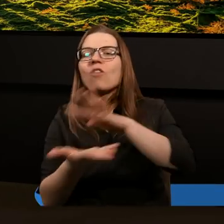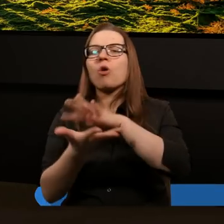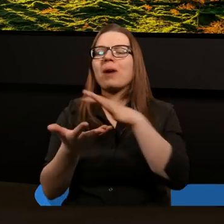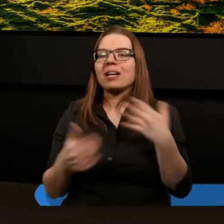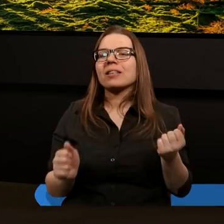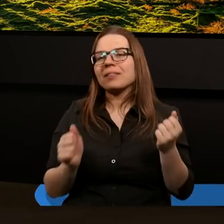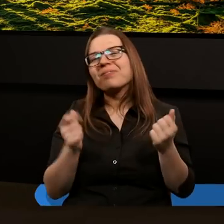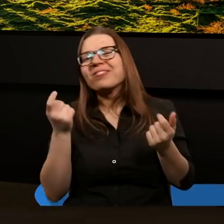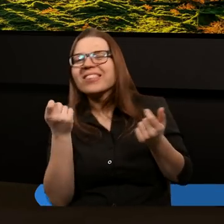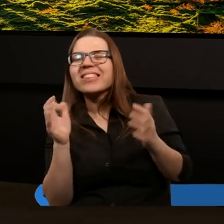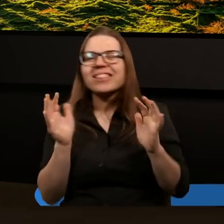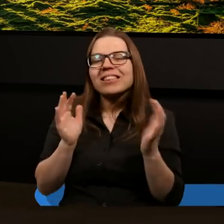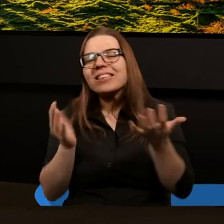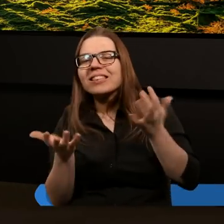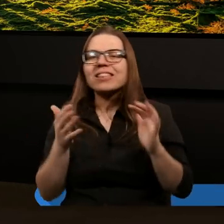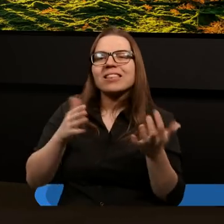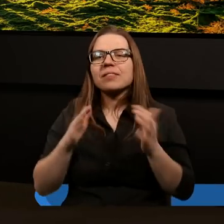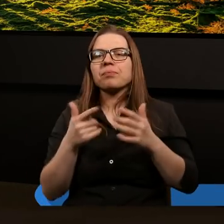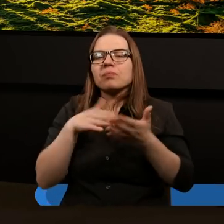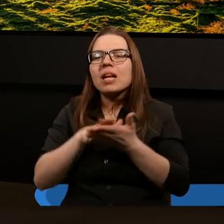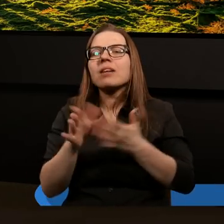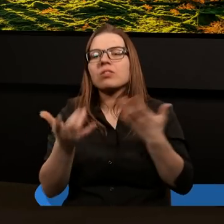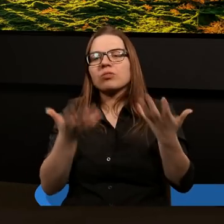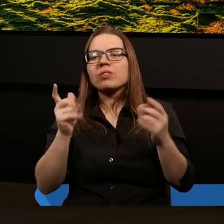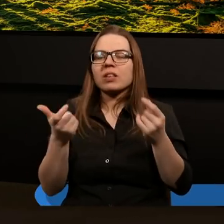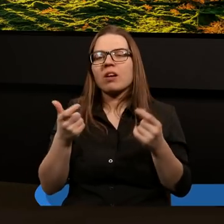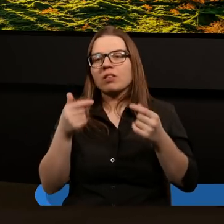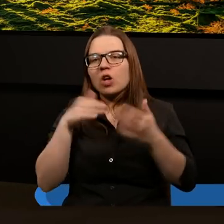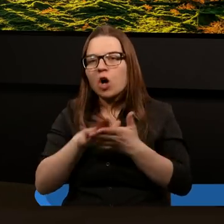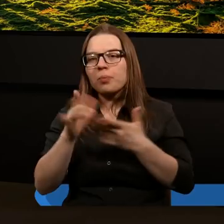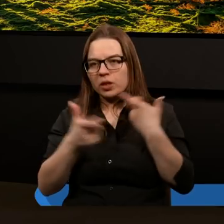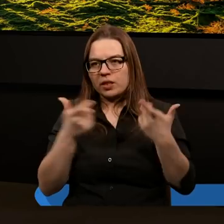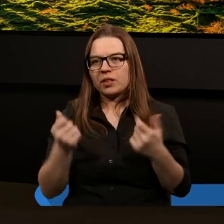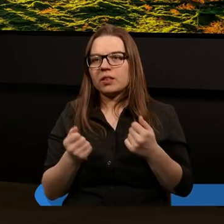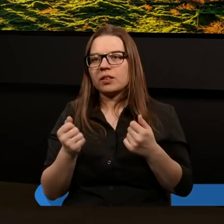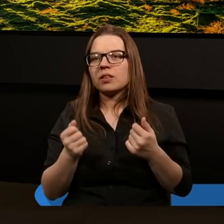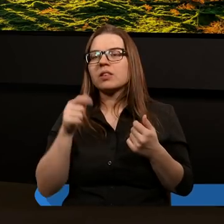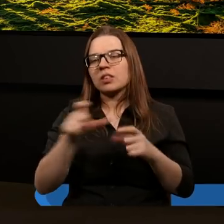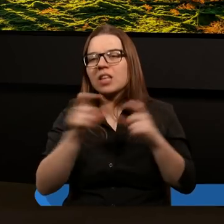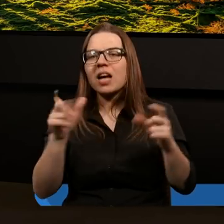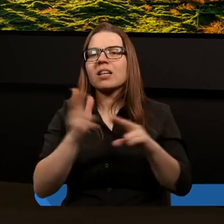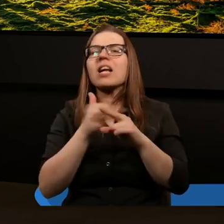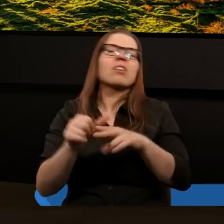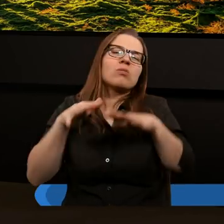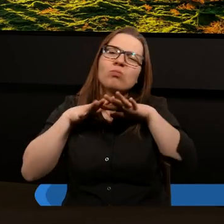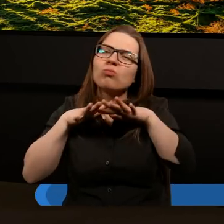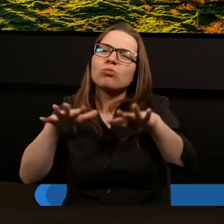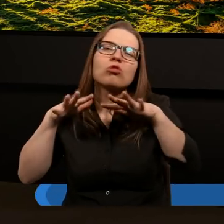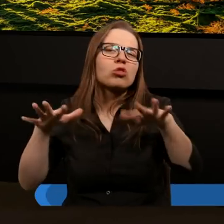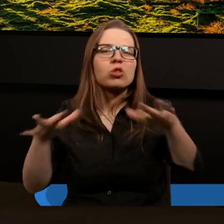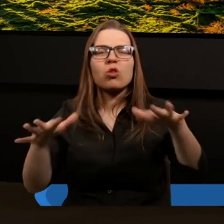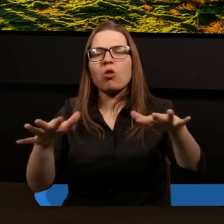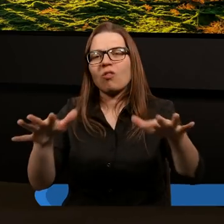tak troszeczkę zaczęła okrzepnąć już, czy okrzepnęła. To są czasy, gdy jest mnóstwo